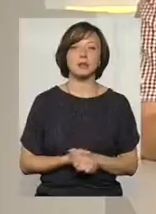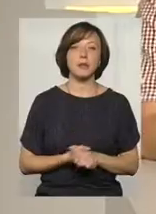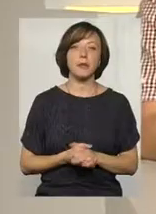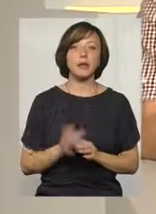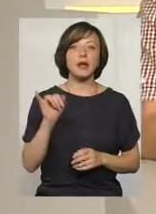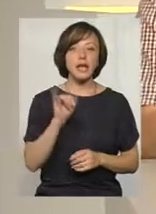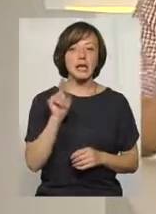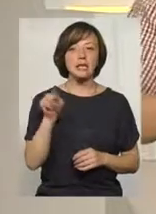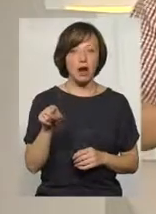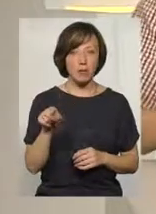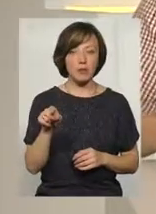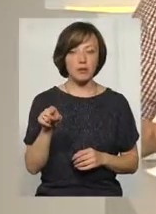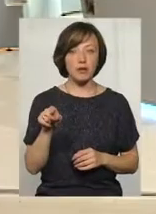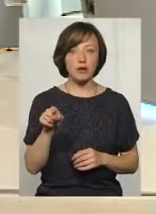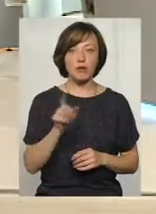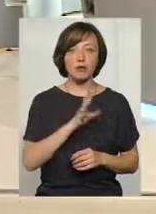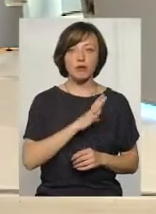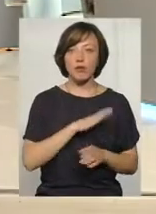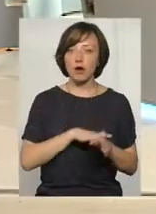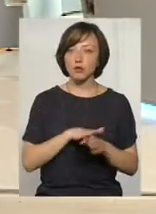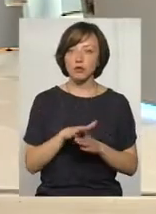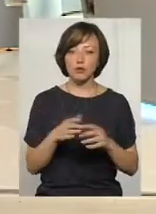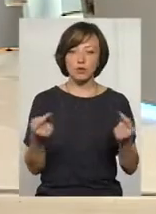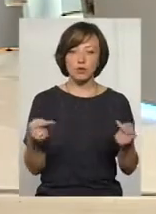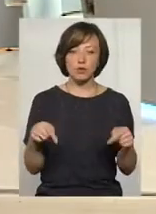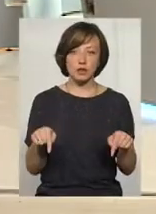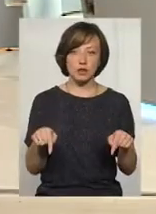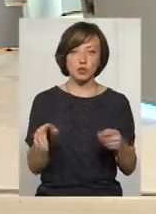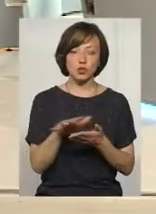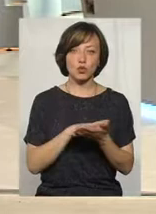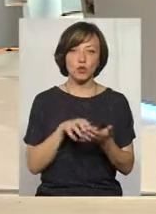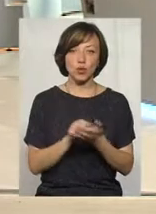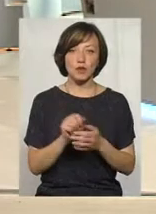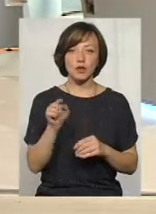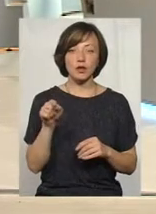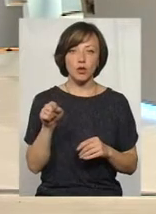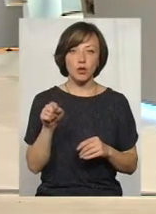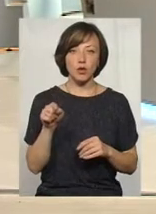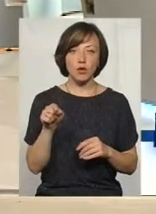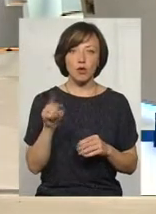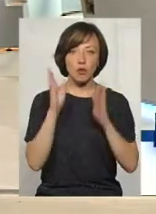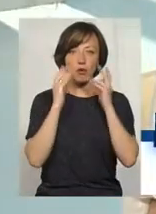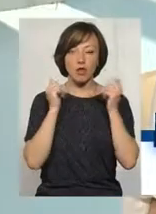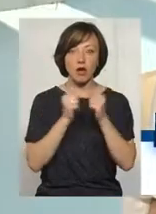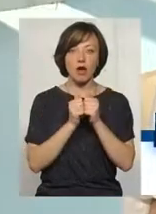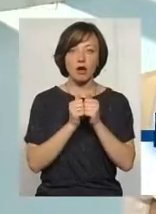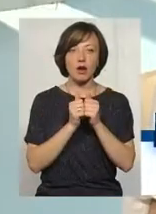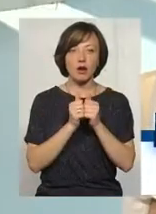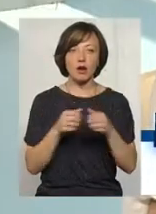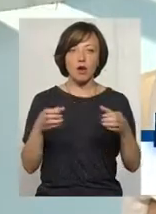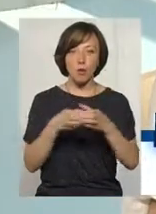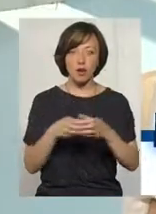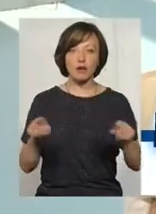І там він був в абсолютному запустінні, майже зруйнований. Його монахи і громада